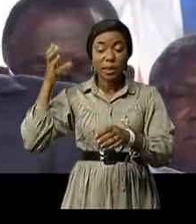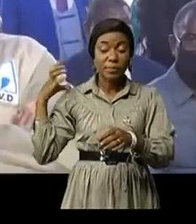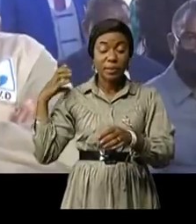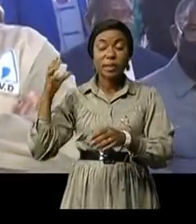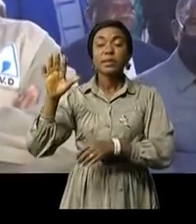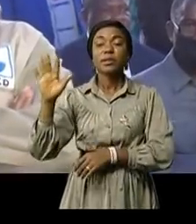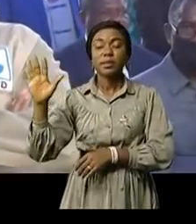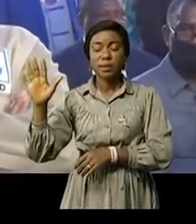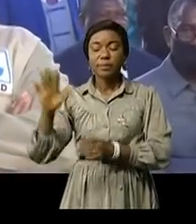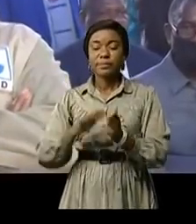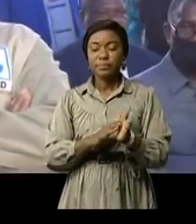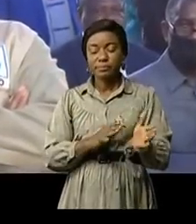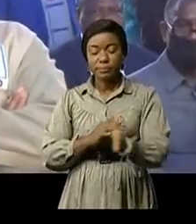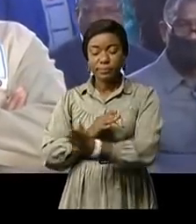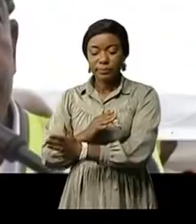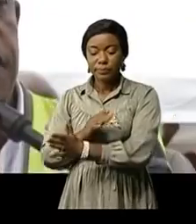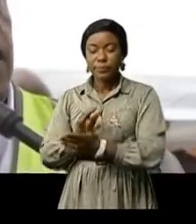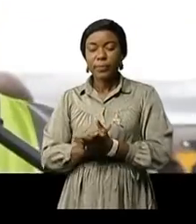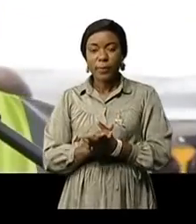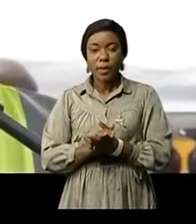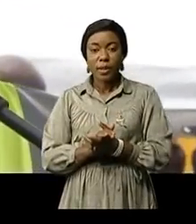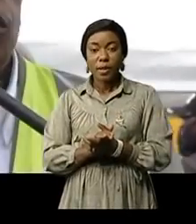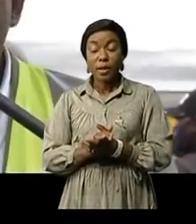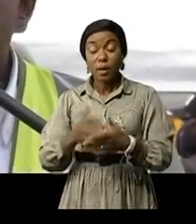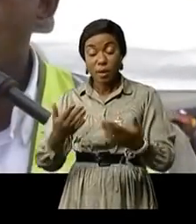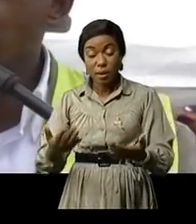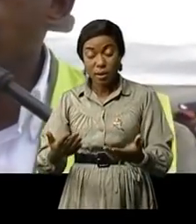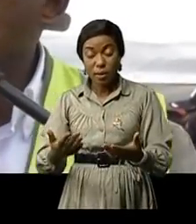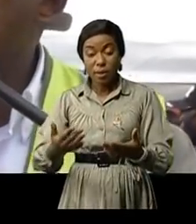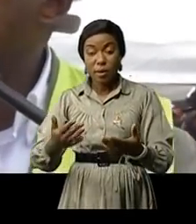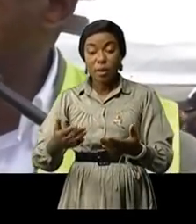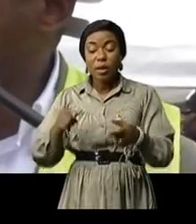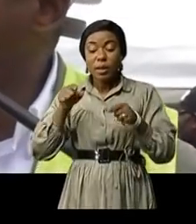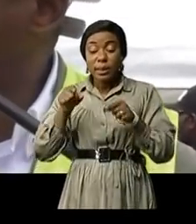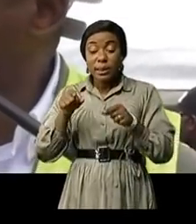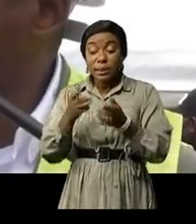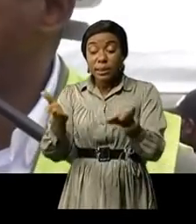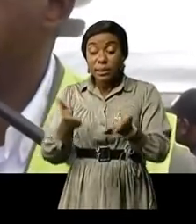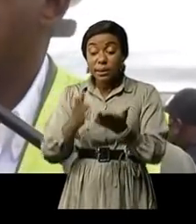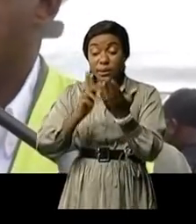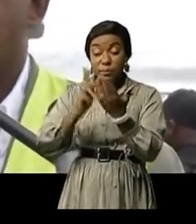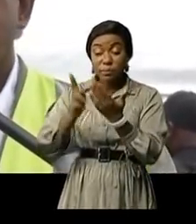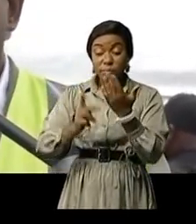miroir de la République démocratique du Congo. Dans cette manifestation du lancement du projet Kinshasa,'est le